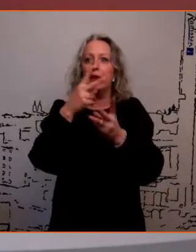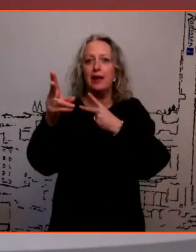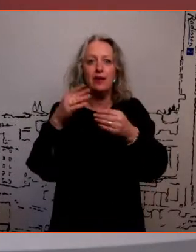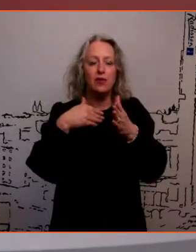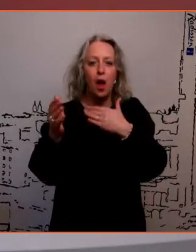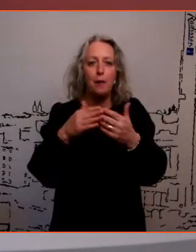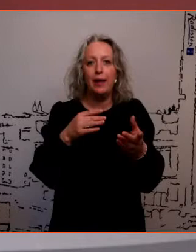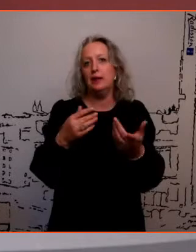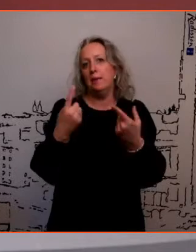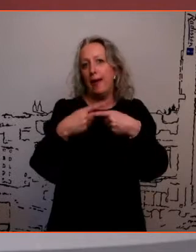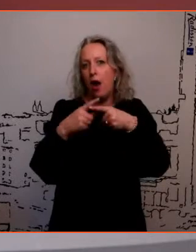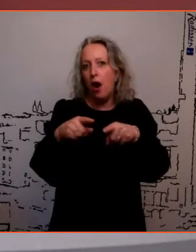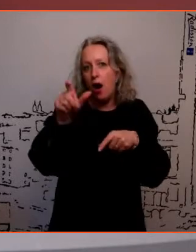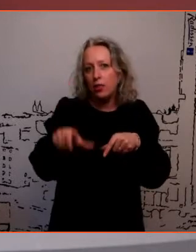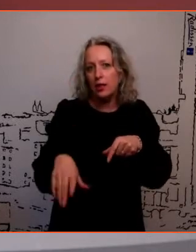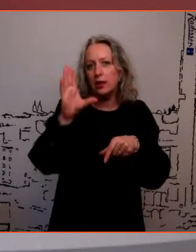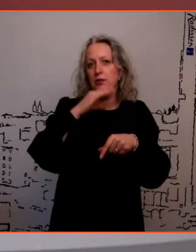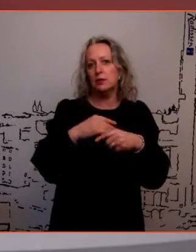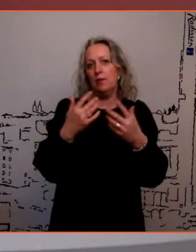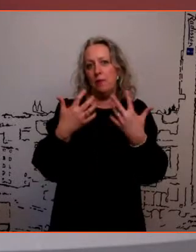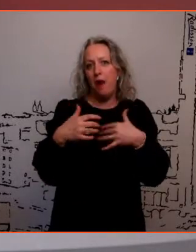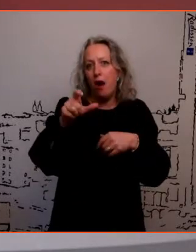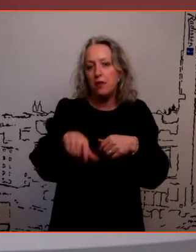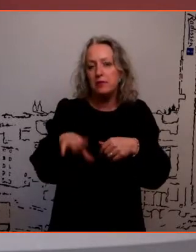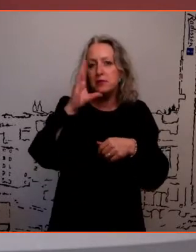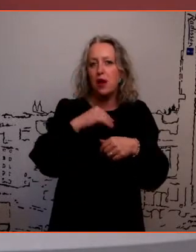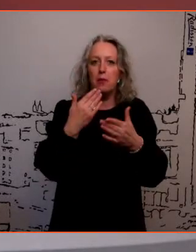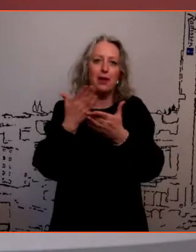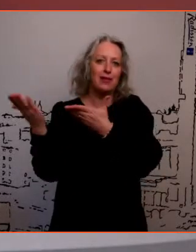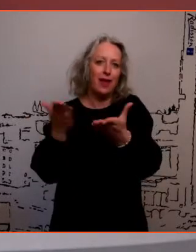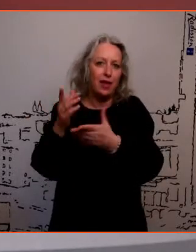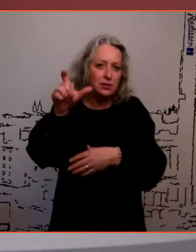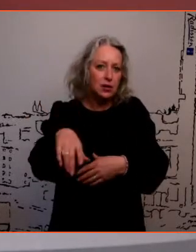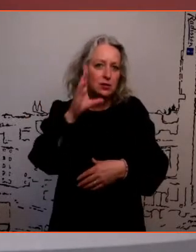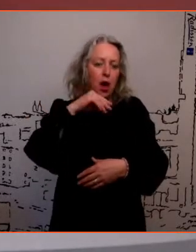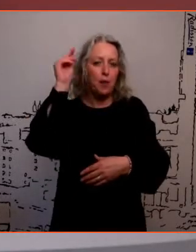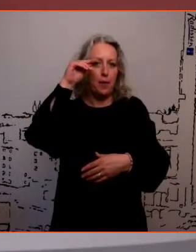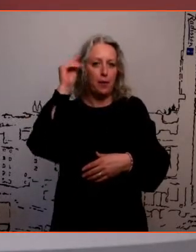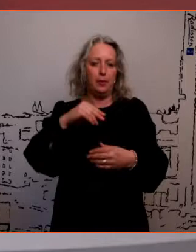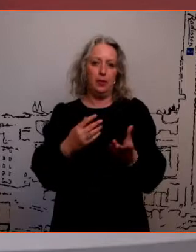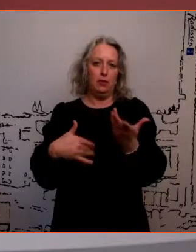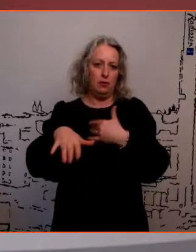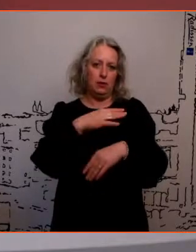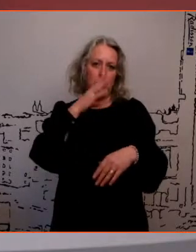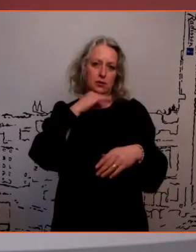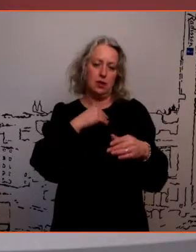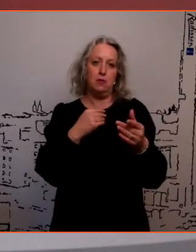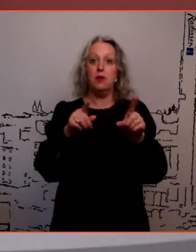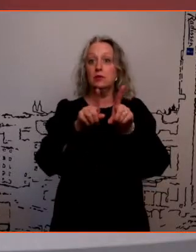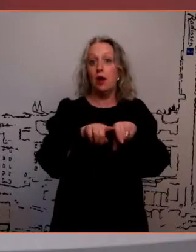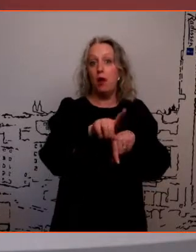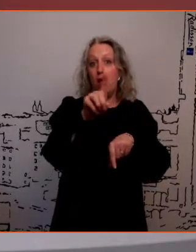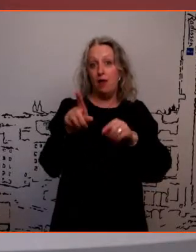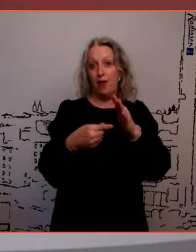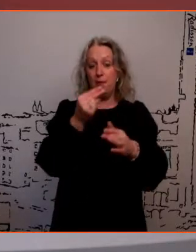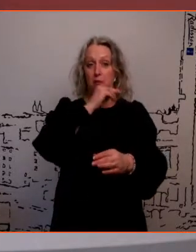teeninduse spetsialist, mida saab õppida tasustatud õppipoisi õppas, kutsekoolis, samal ajal palgal oles, noh,